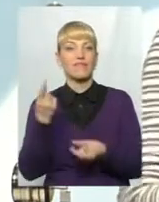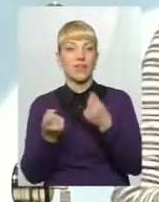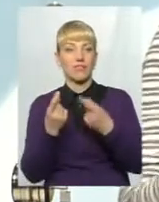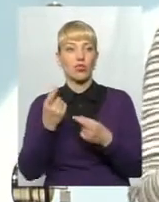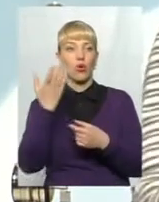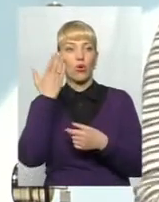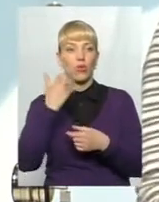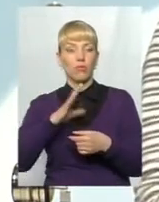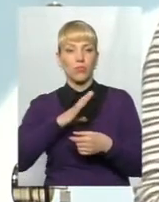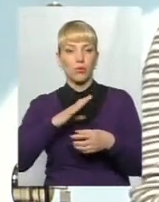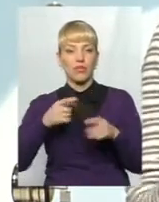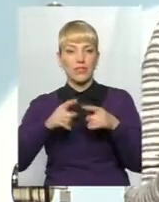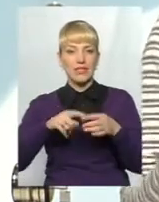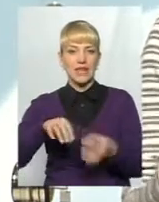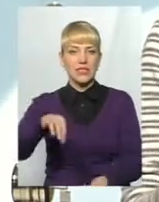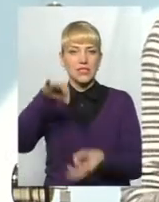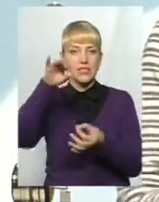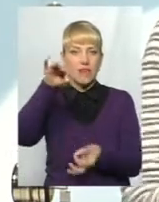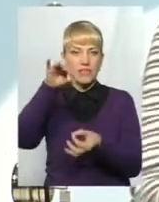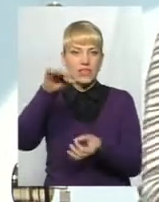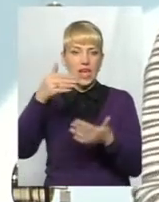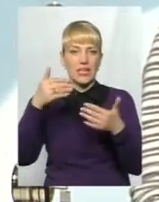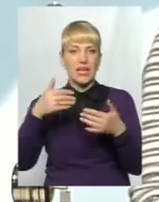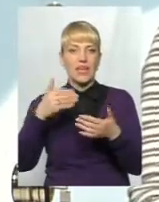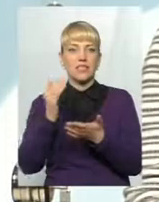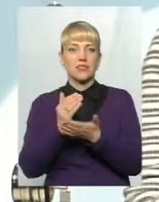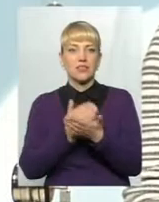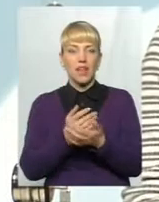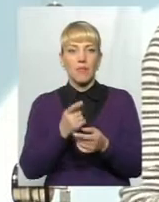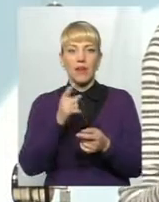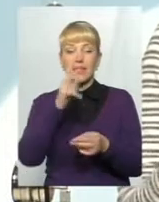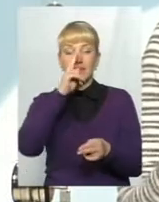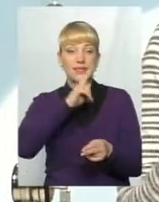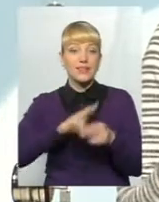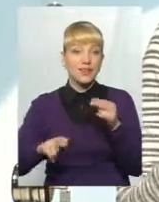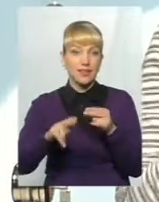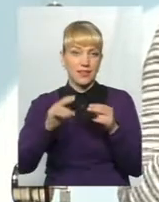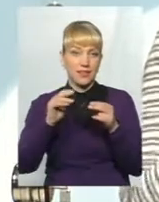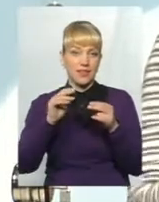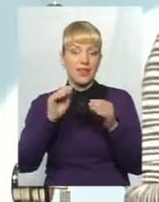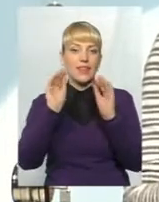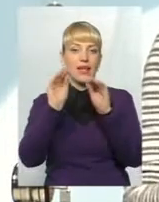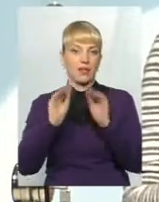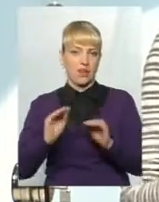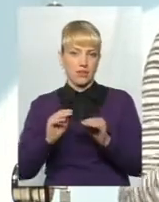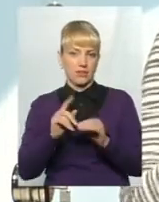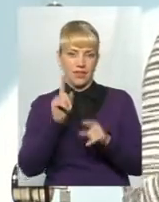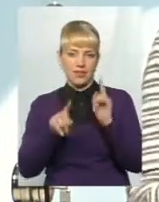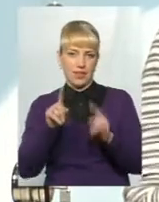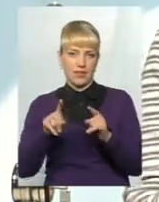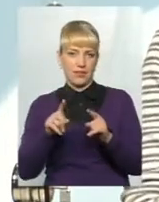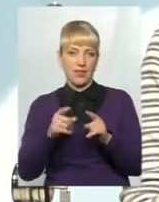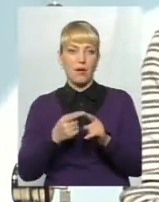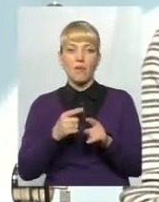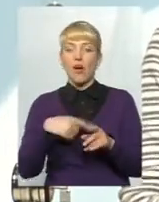був це зависання системи, що деякі декларації взагалі зникли з цієї системи. Тому ми говоримо про все абсолютно, але ми не